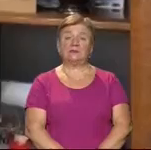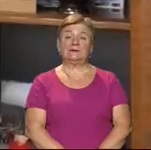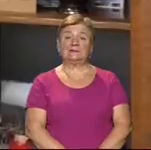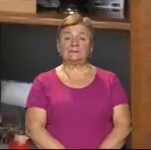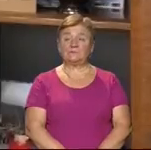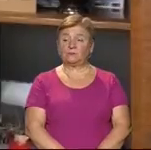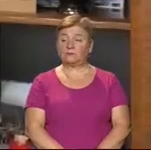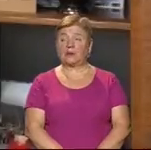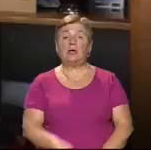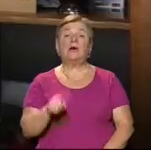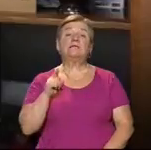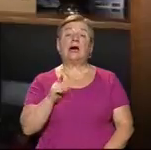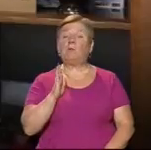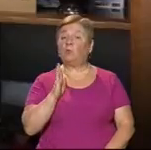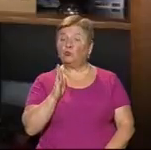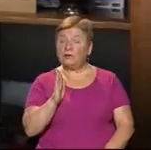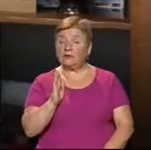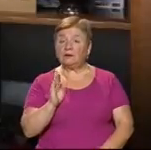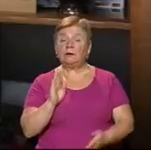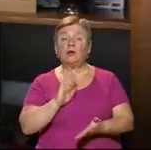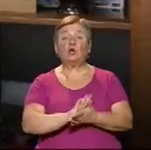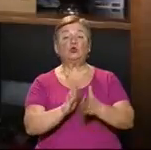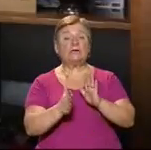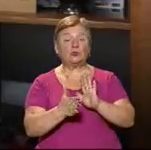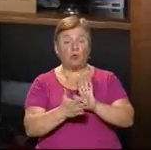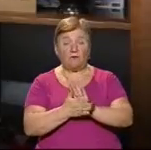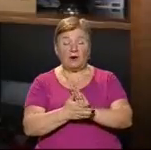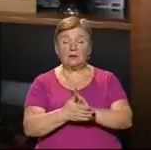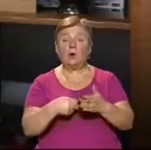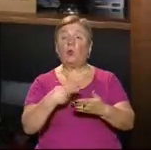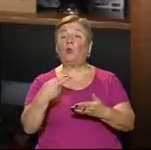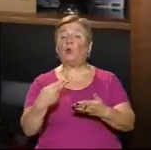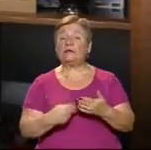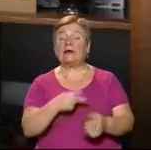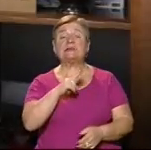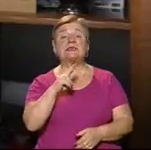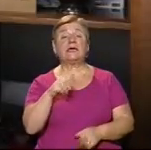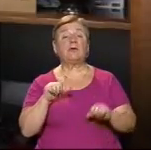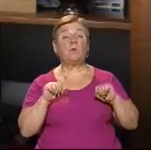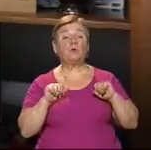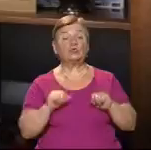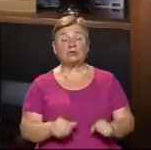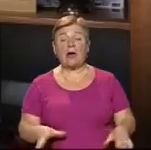Там буде розміщена додаткова угода до публічного договору, за яким можна приєднатися